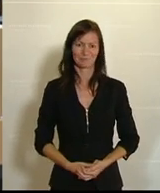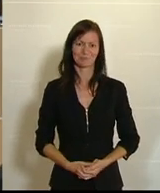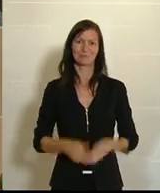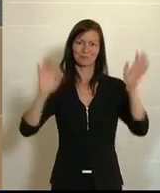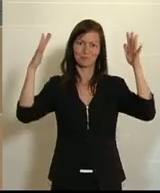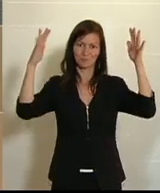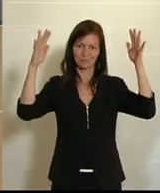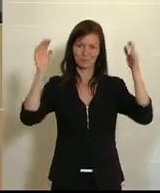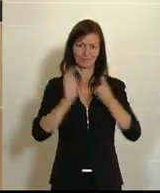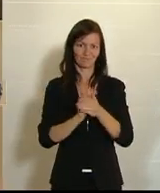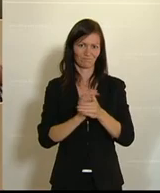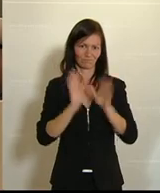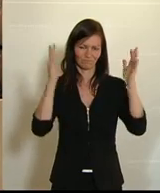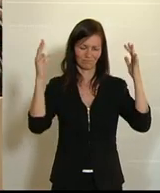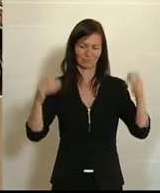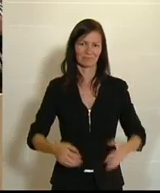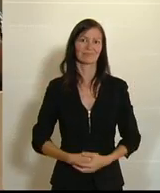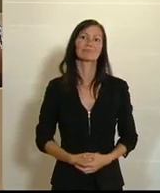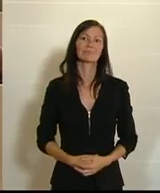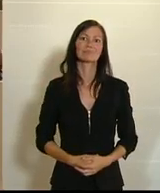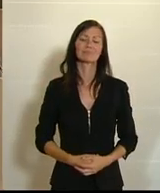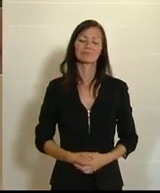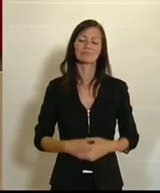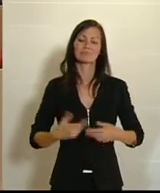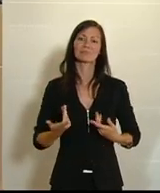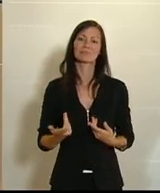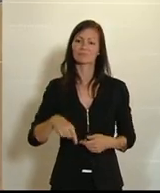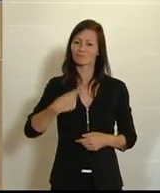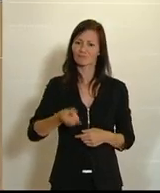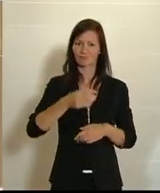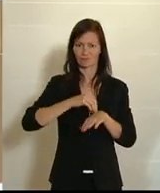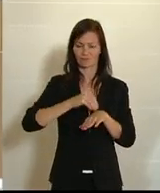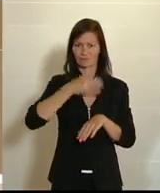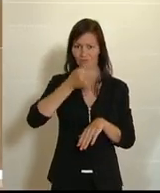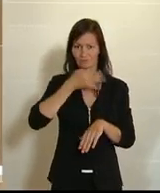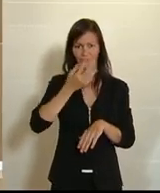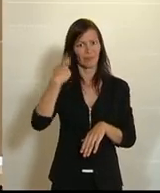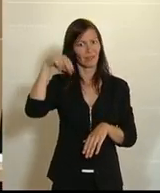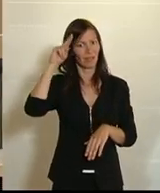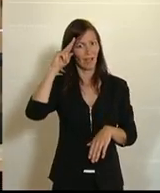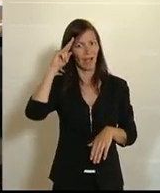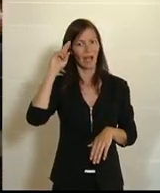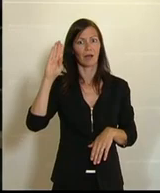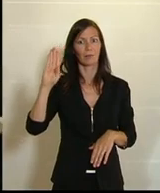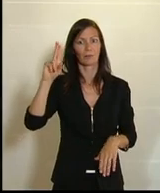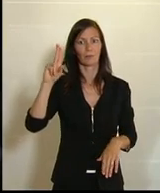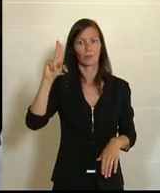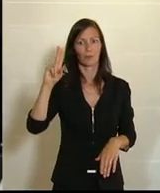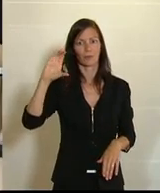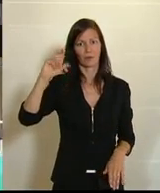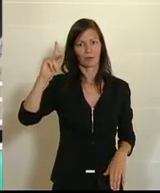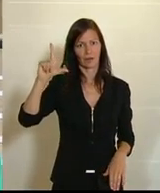Sagt Johann Weber von der ÖVP im Zivilberuf Lehrer. Die Sommerschule, die sei ein Pionierprojekt und ein Meilenstein. In der